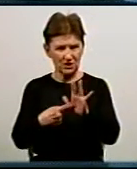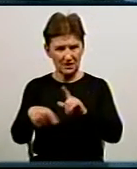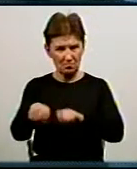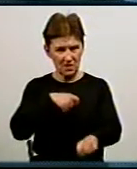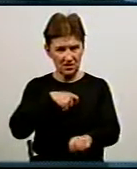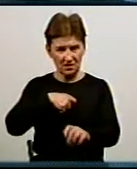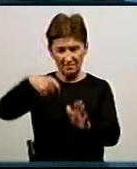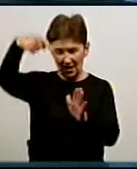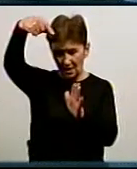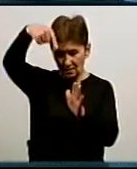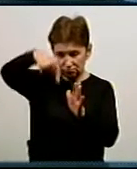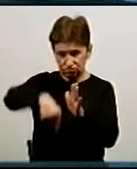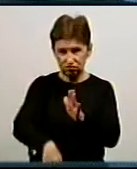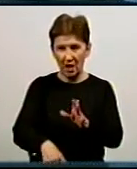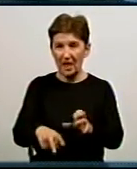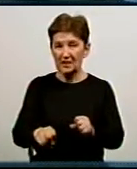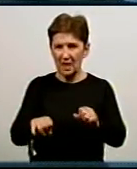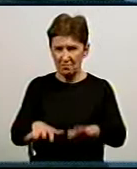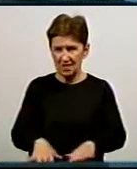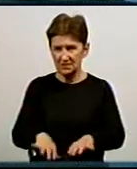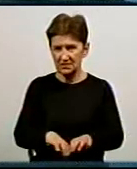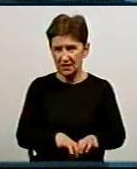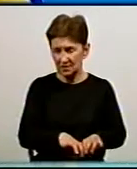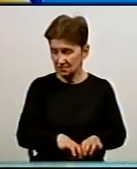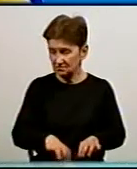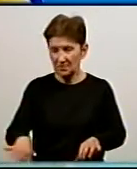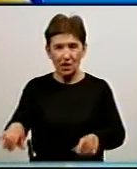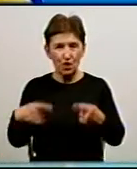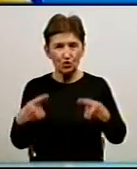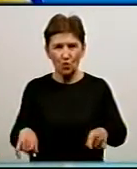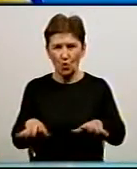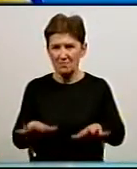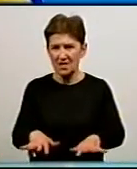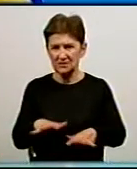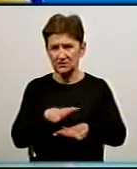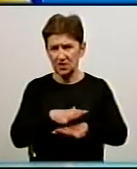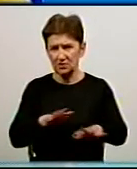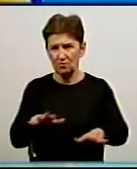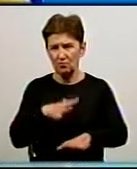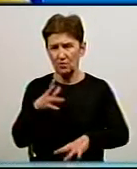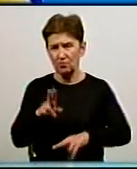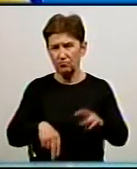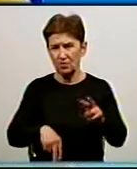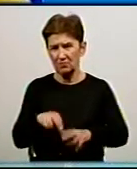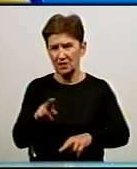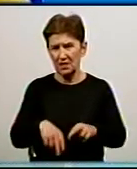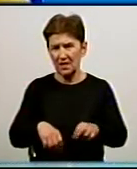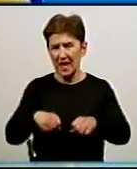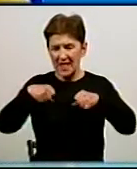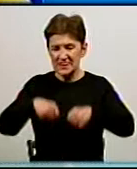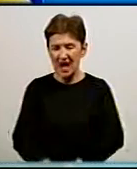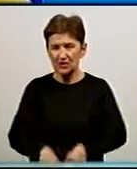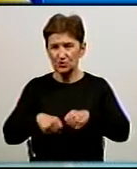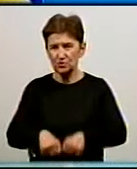на місце діючого колектору він був прокладнений, тому що іншого місця не було. Це була побудована тимчасово насосна станція, яка